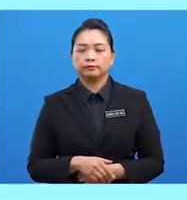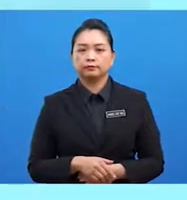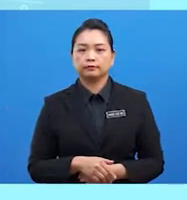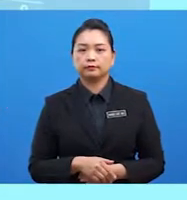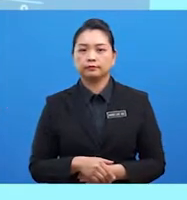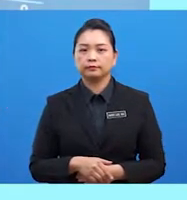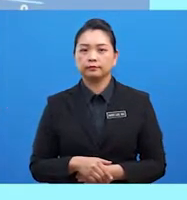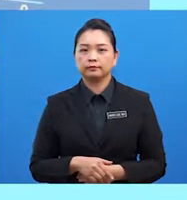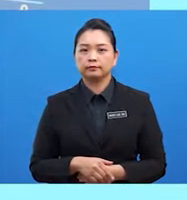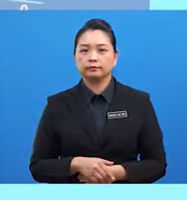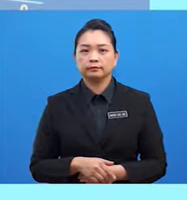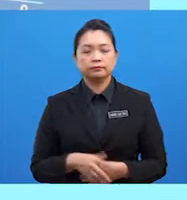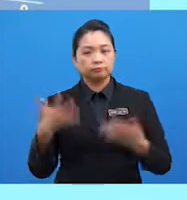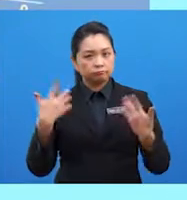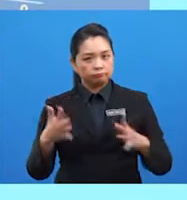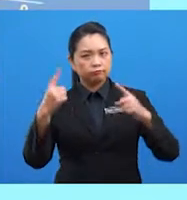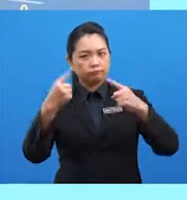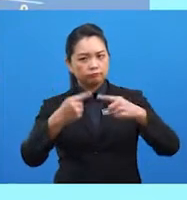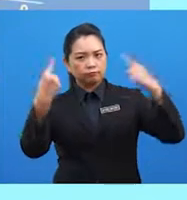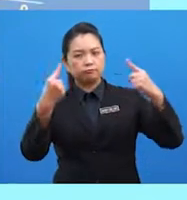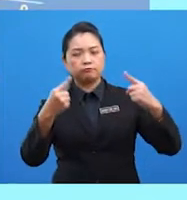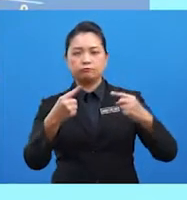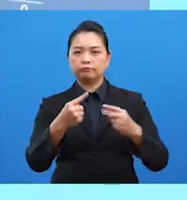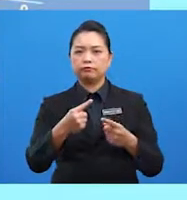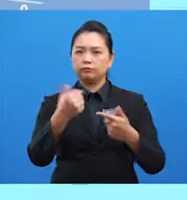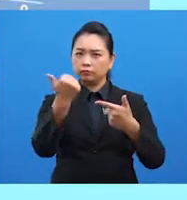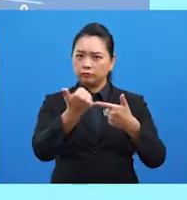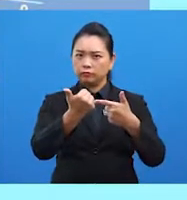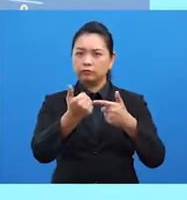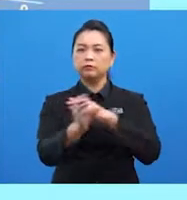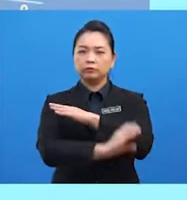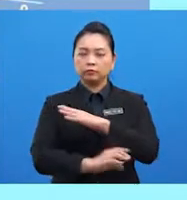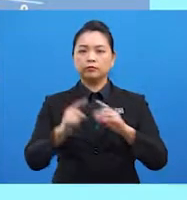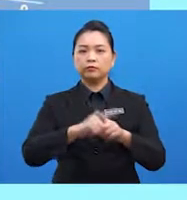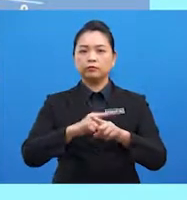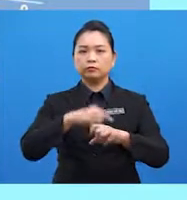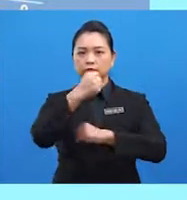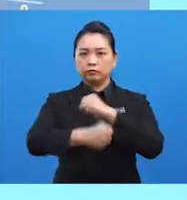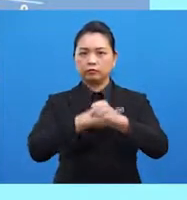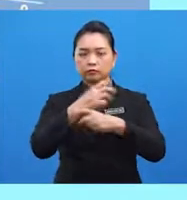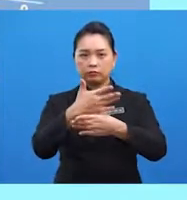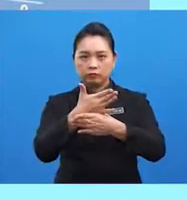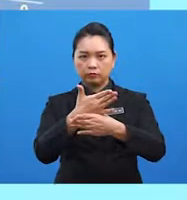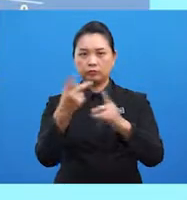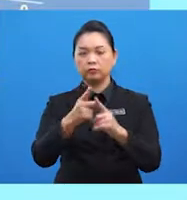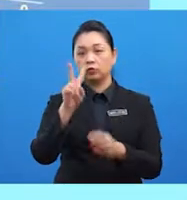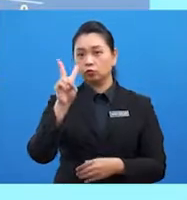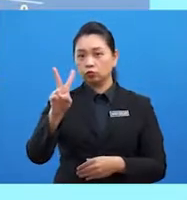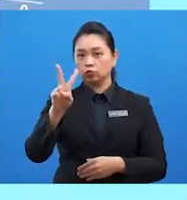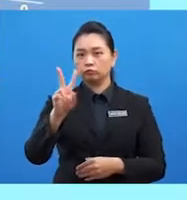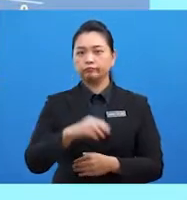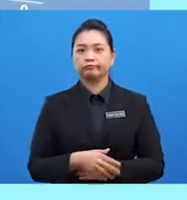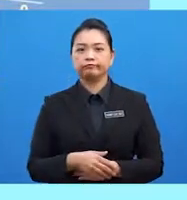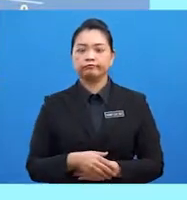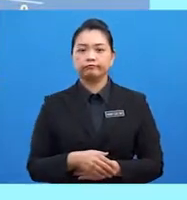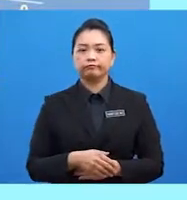Selepas Perang Dunia Kedua, negara-negara di dunia dibahagikan kepada dua blok utama